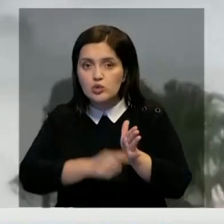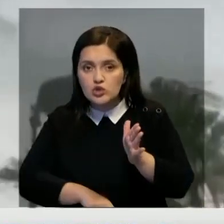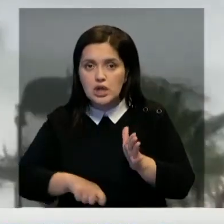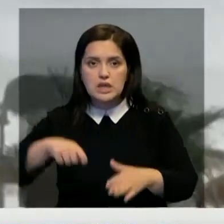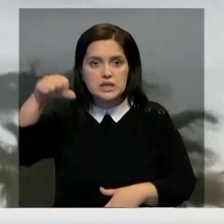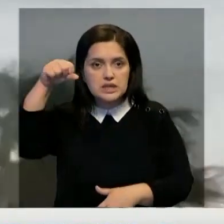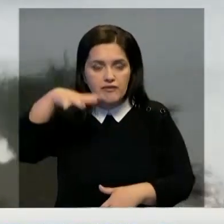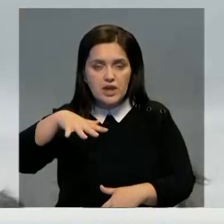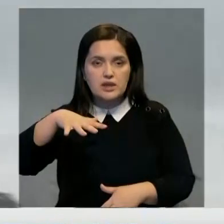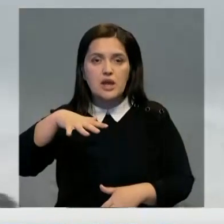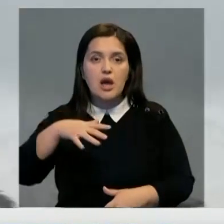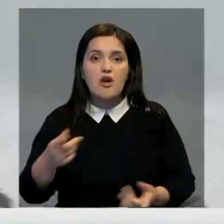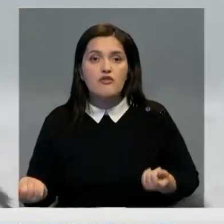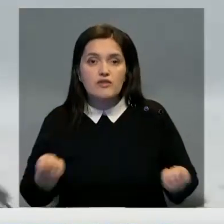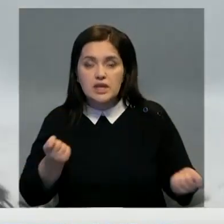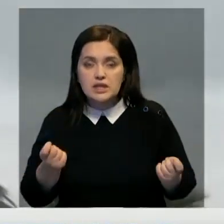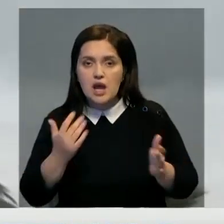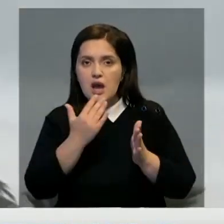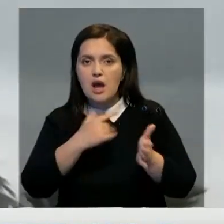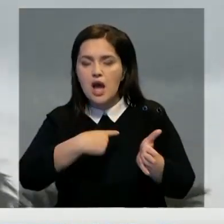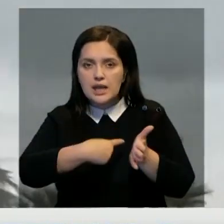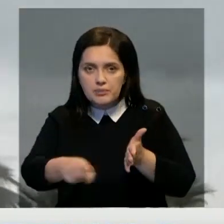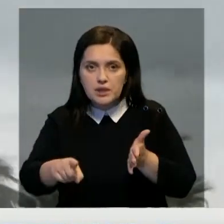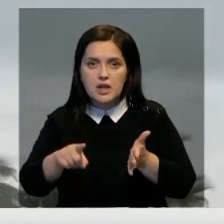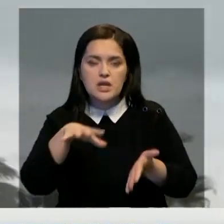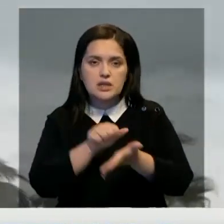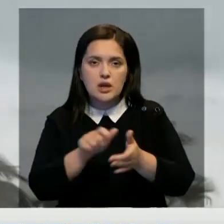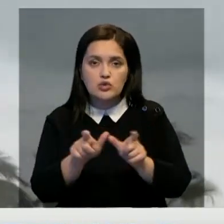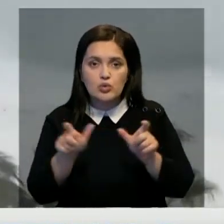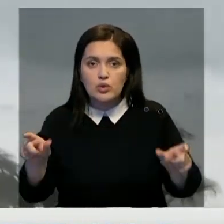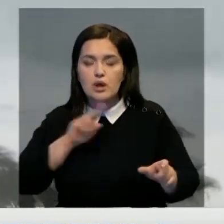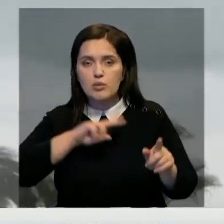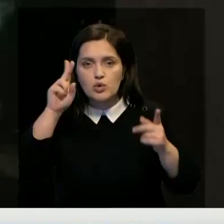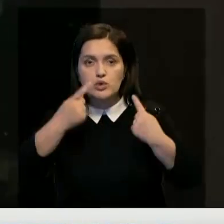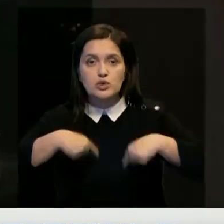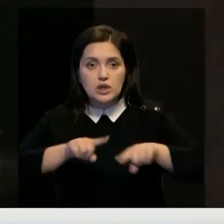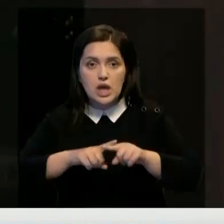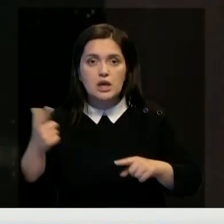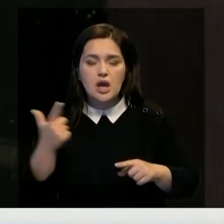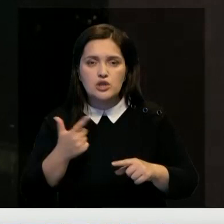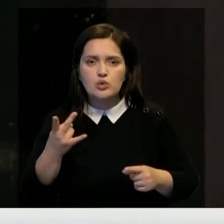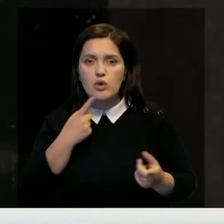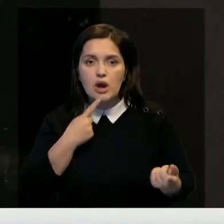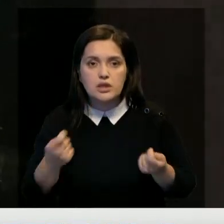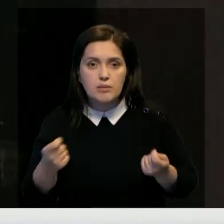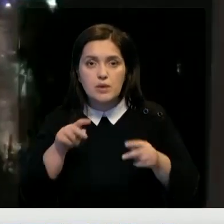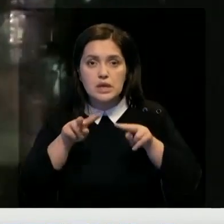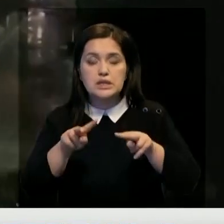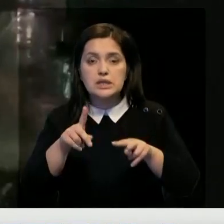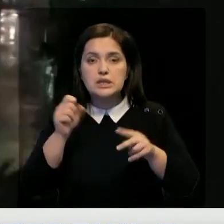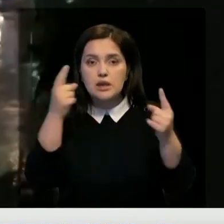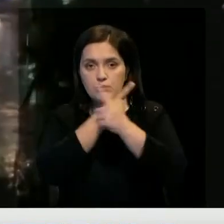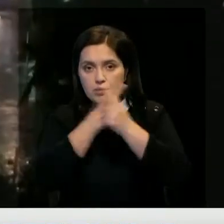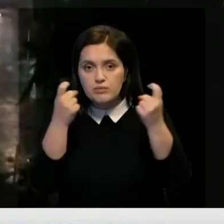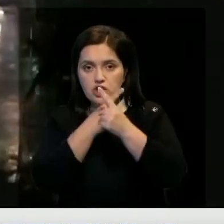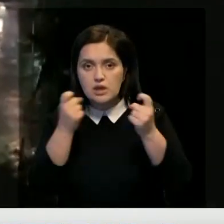отключен свет, отмечают жители. Власти отменили занятия в школах и работу госучреждений. Граждан призывают быть осторожными и